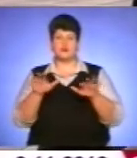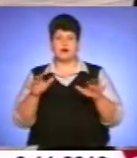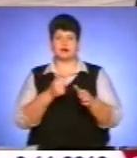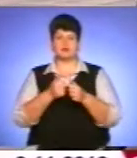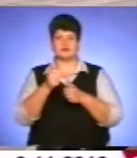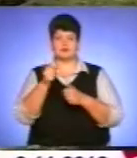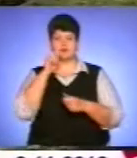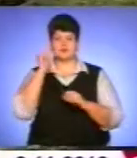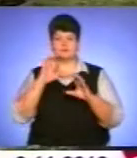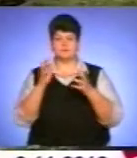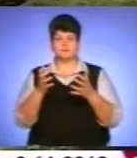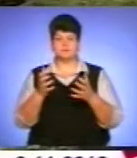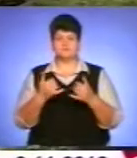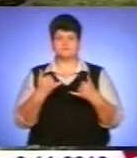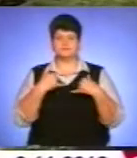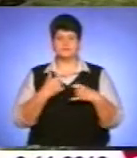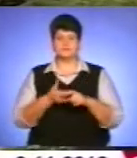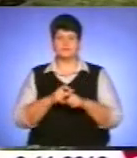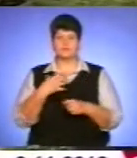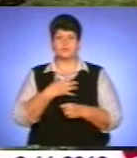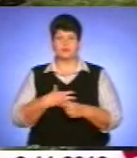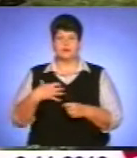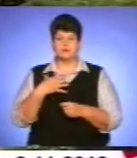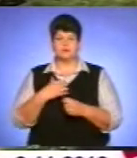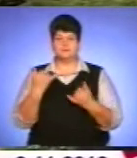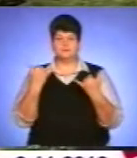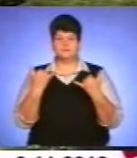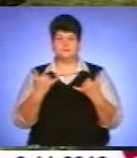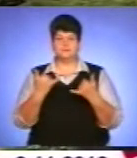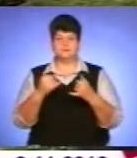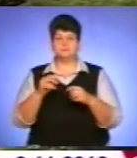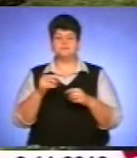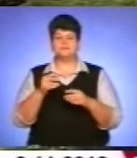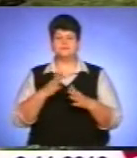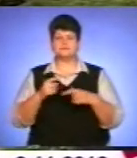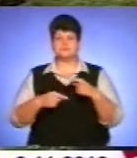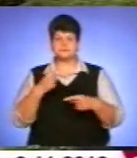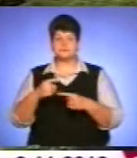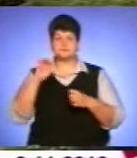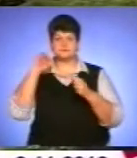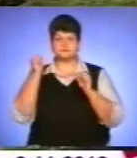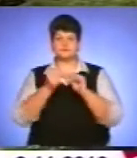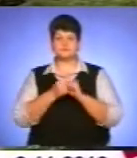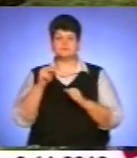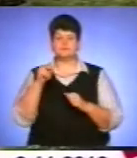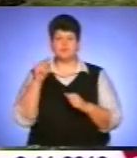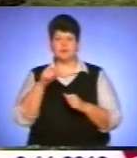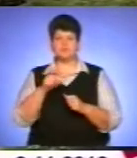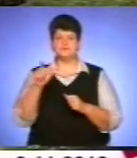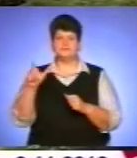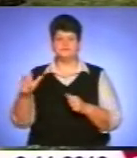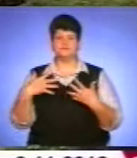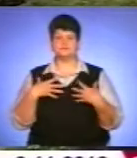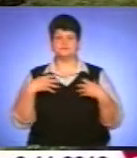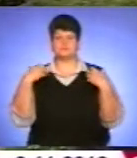українській державі. Для нас дуже важливо, що і сьогоднішнє покоління пам'ятає чин тих людей, які здоров